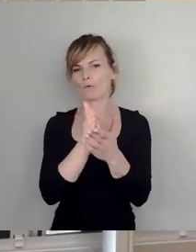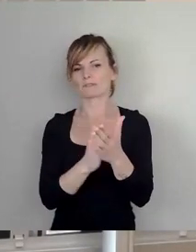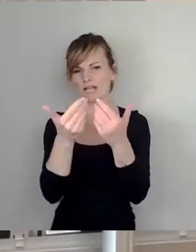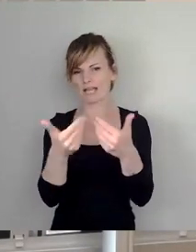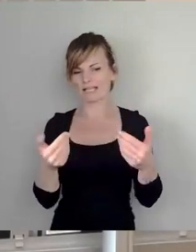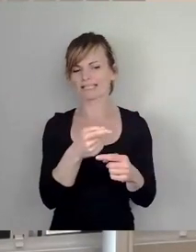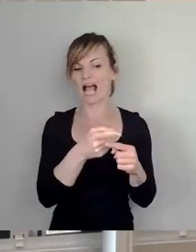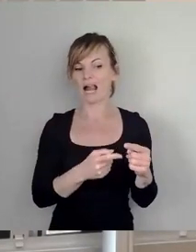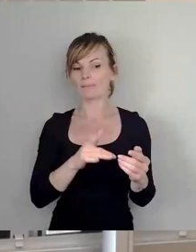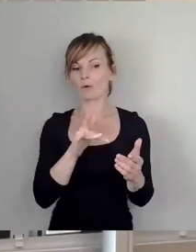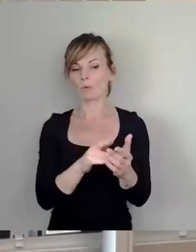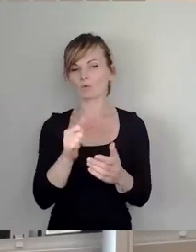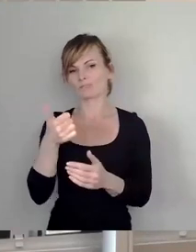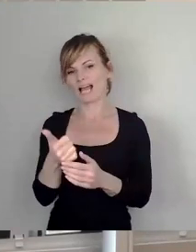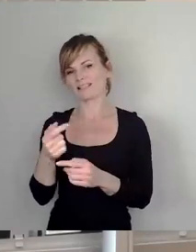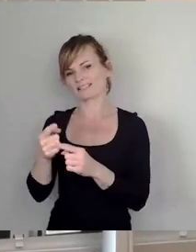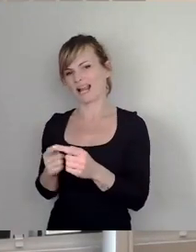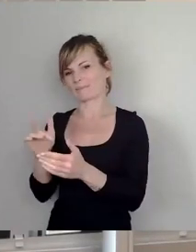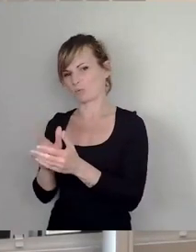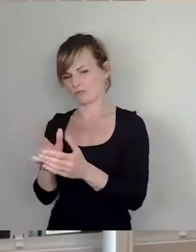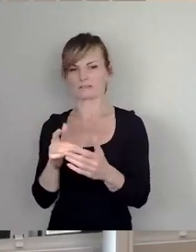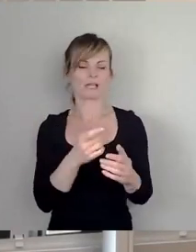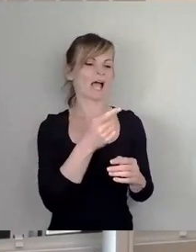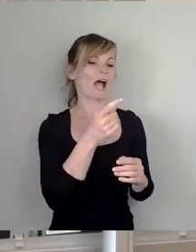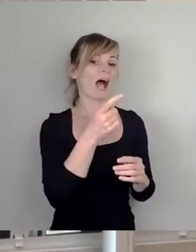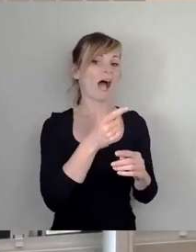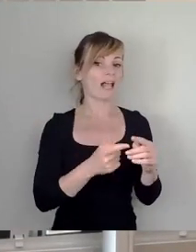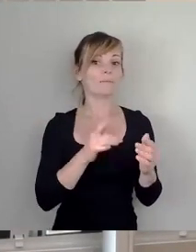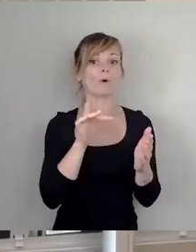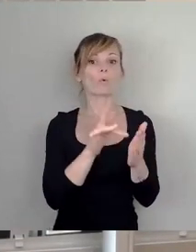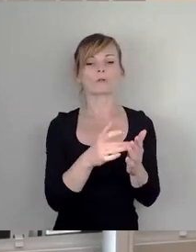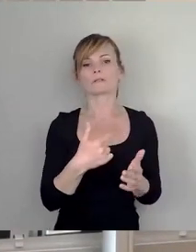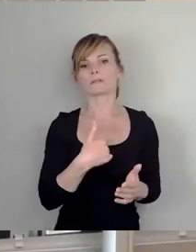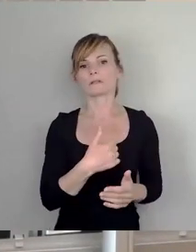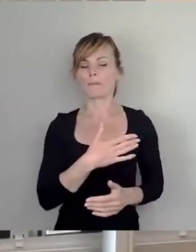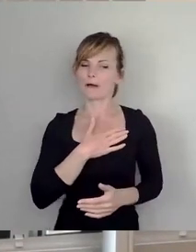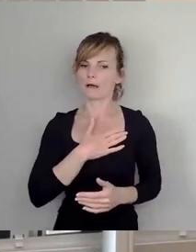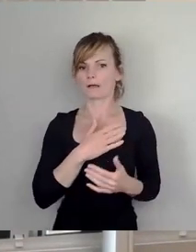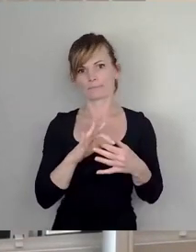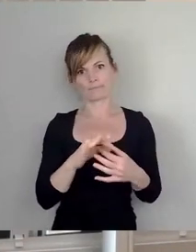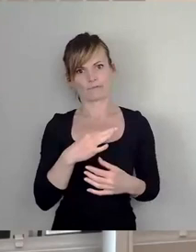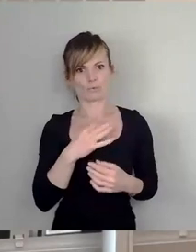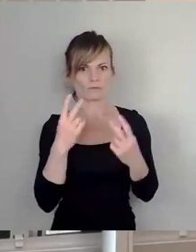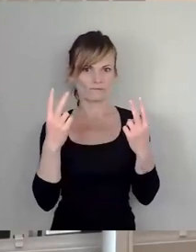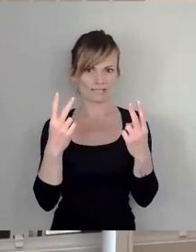halbe Grund ist, und das ist mir aber eine Herzensangelegenheit, dass eigentlich die